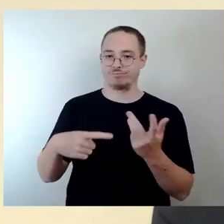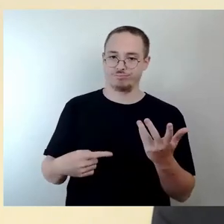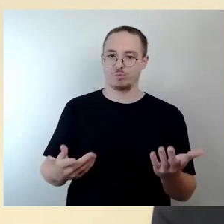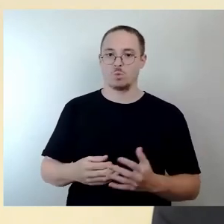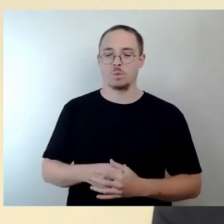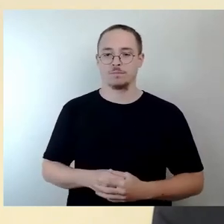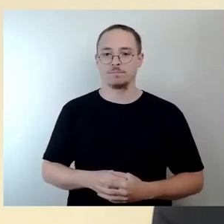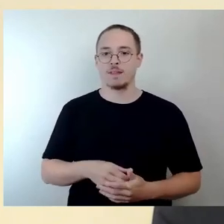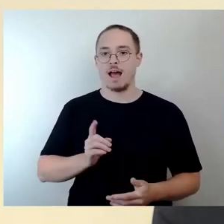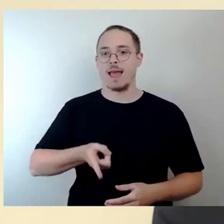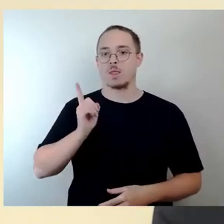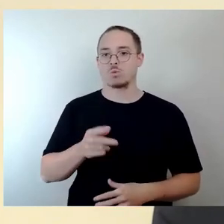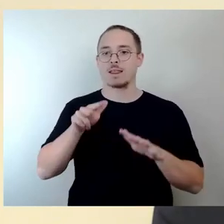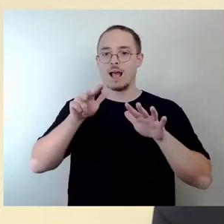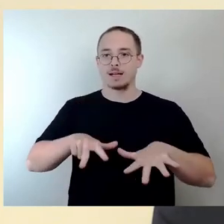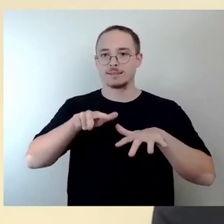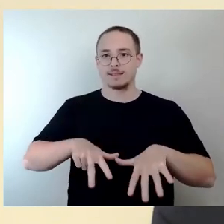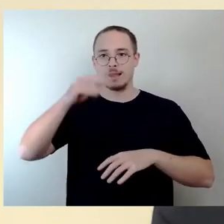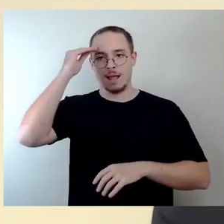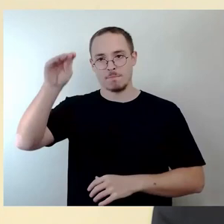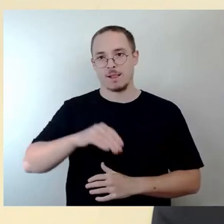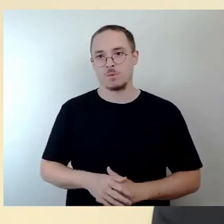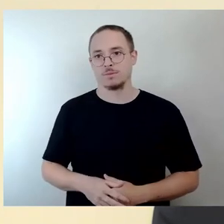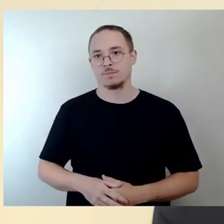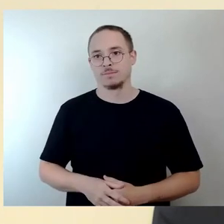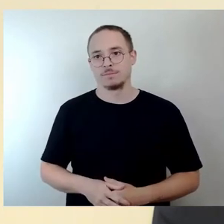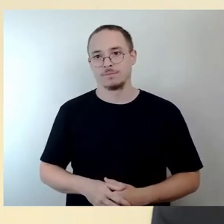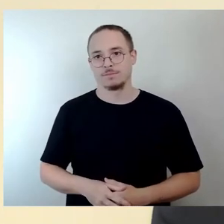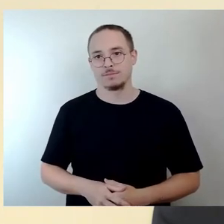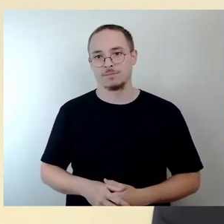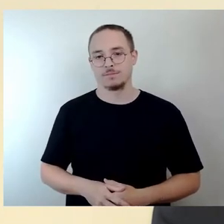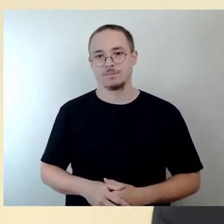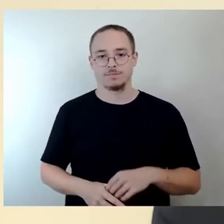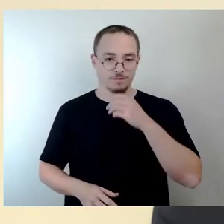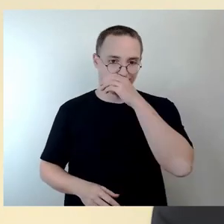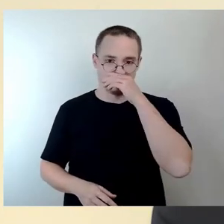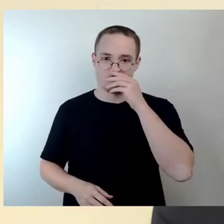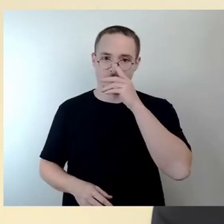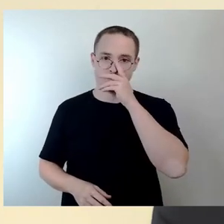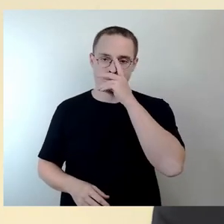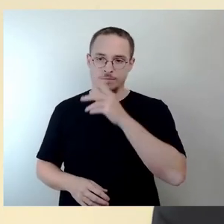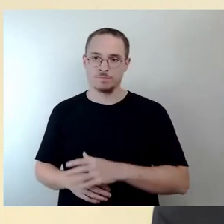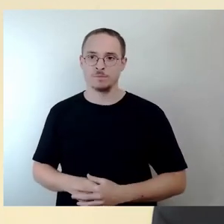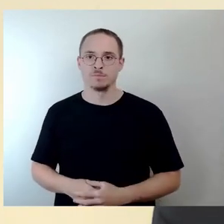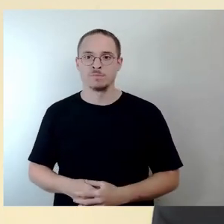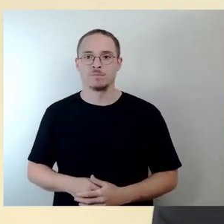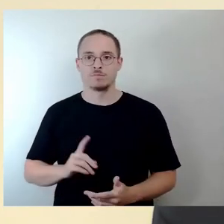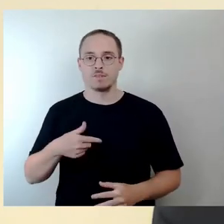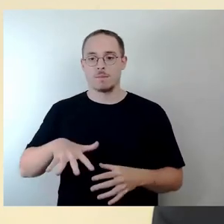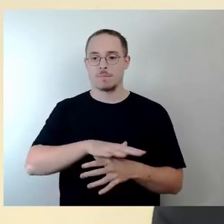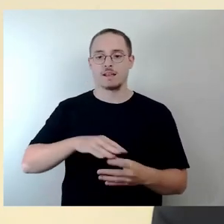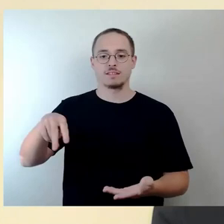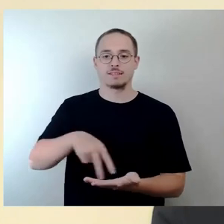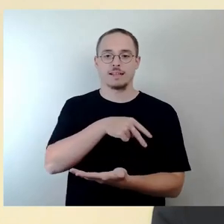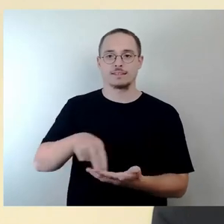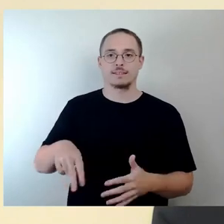118 Anmeldungen. Gefolgt auf der Warteliste dann vom Bereich Tanz mit 73